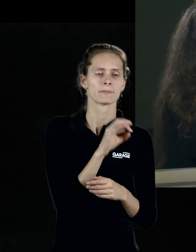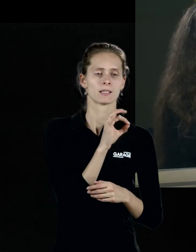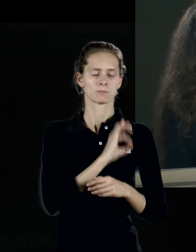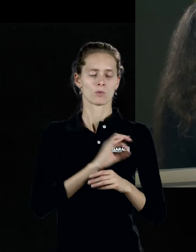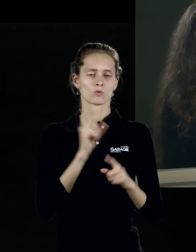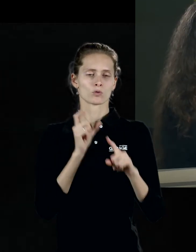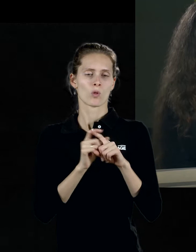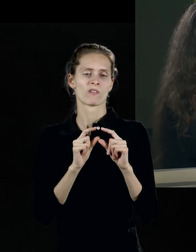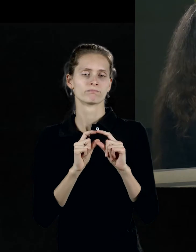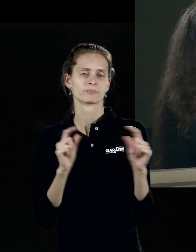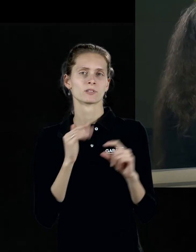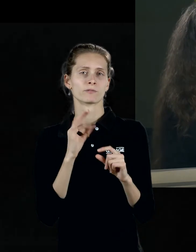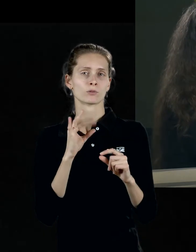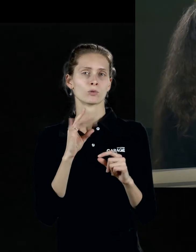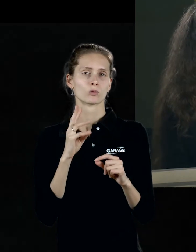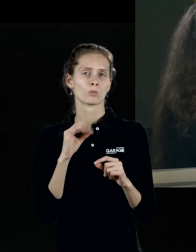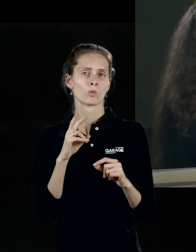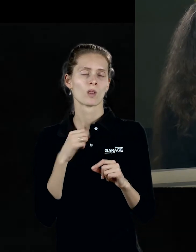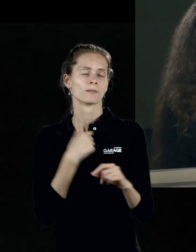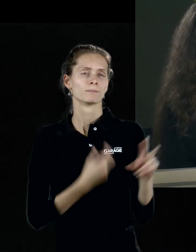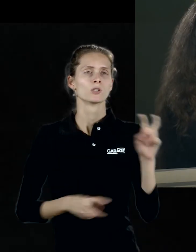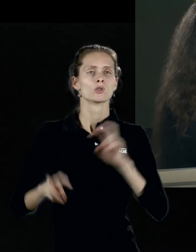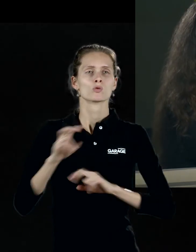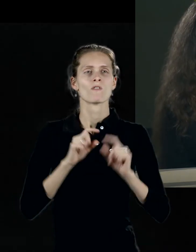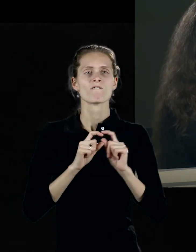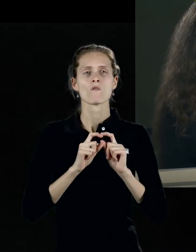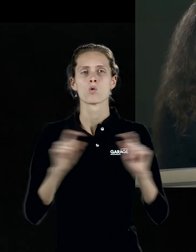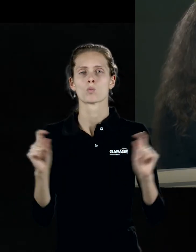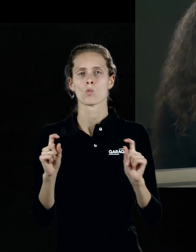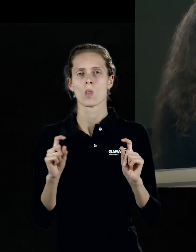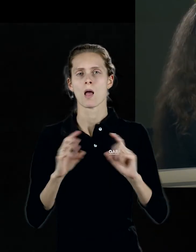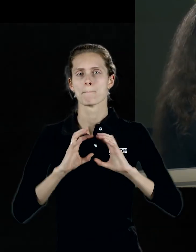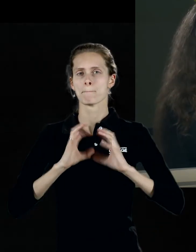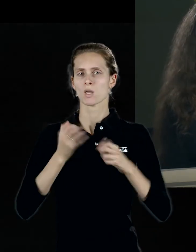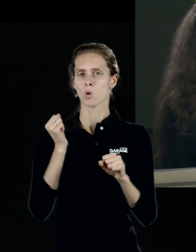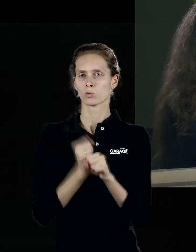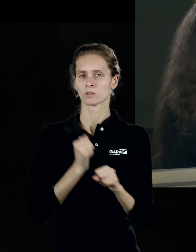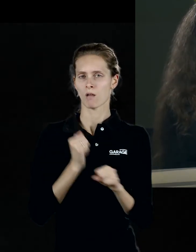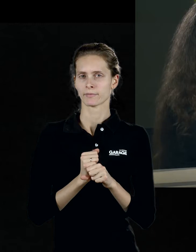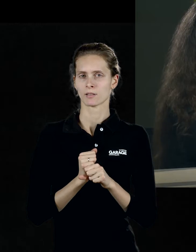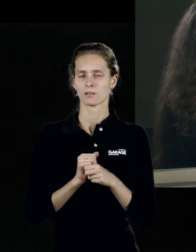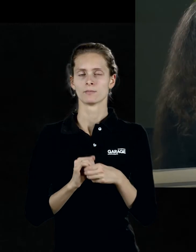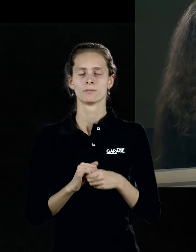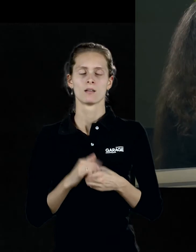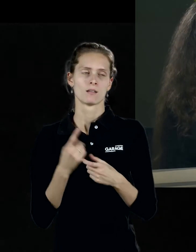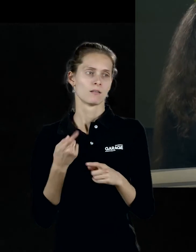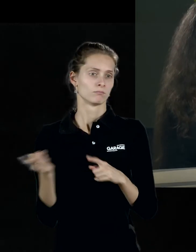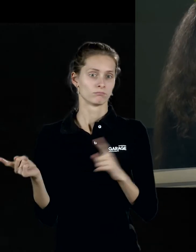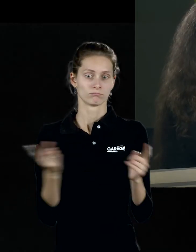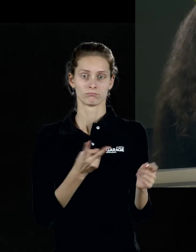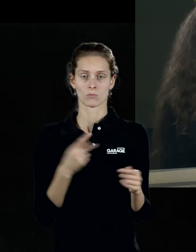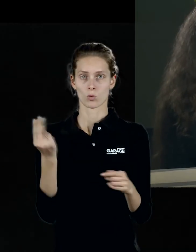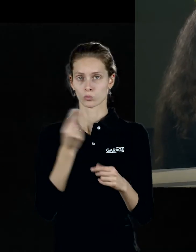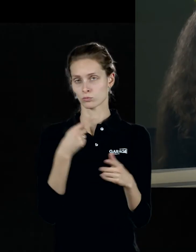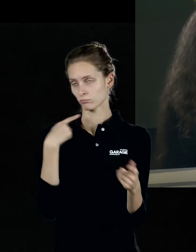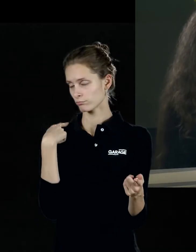«формула», что он ищет формулы мироздания. Хотя это действительно, как бы, причем-то, это действительно очень разные художники, которые могут это пересечение